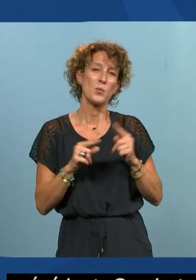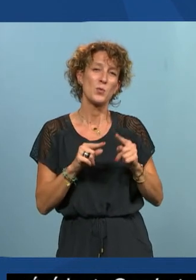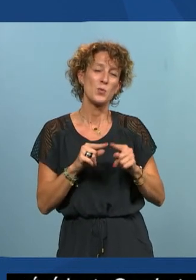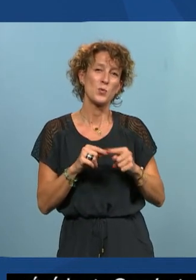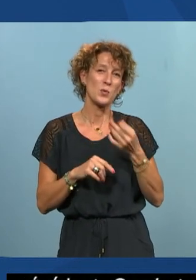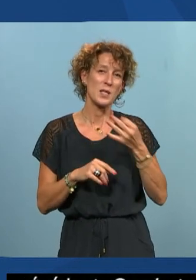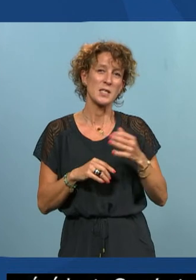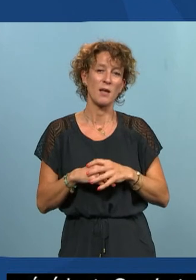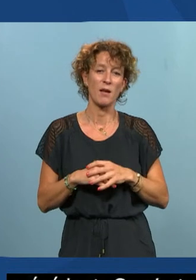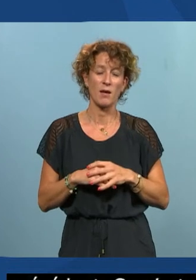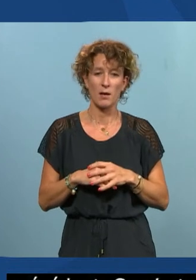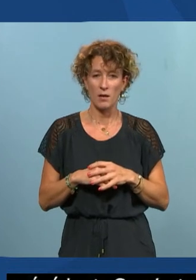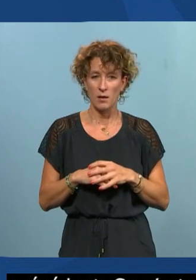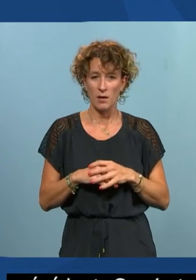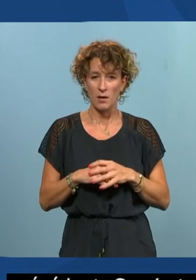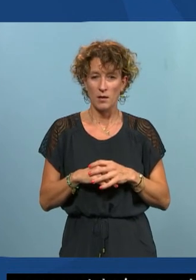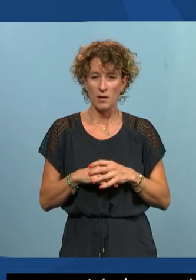je vais dire une réflexion